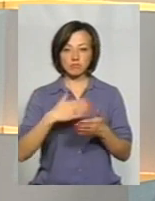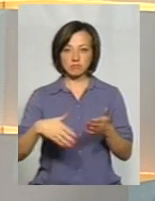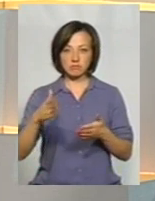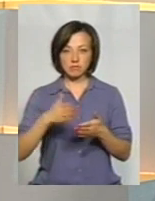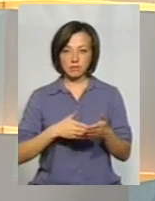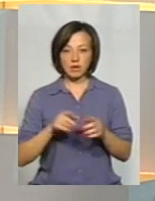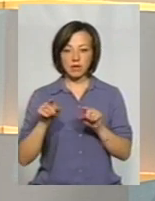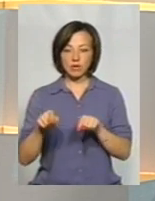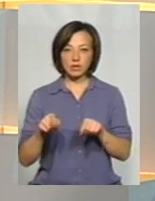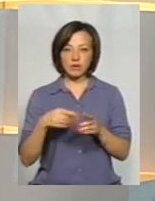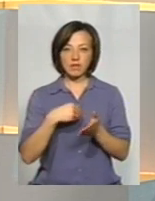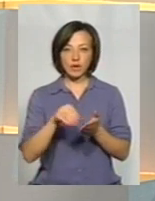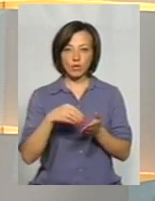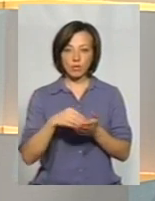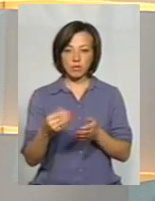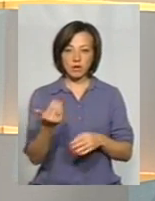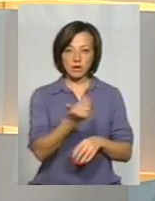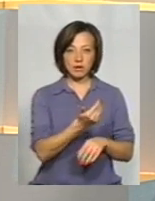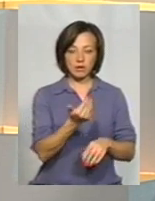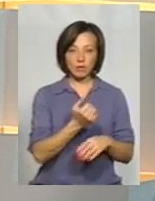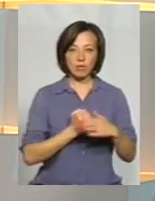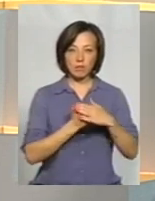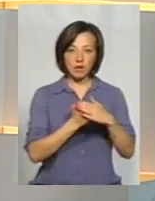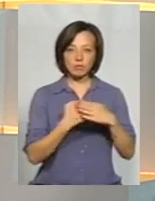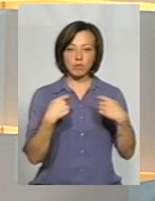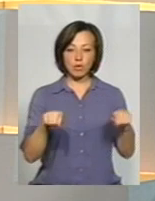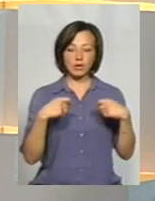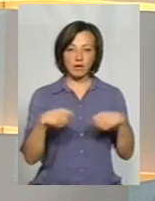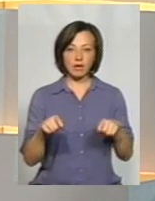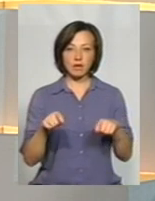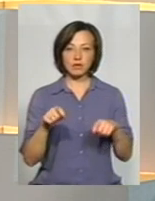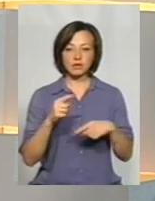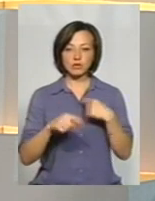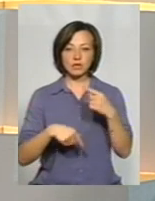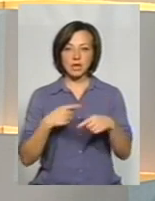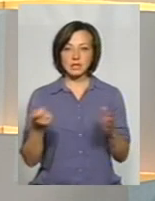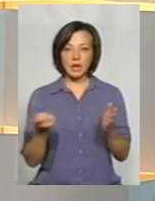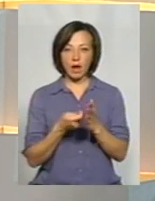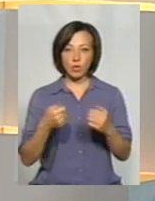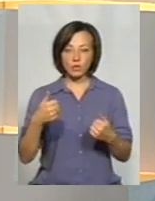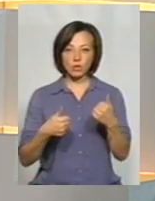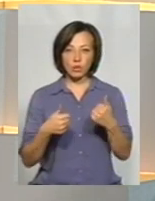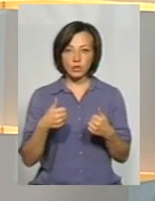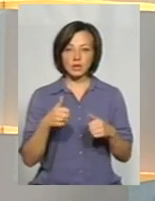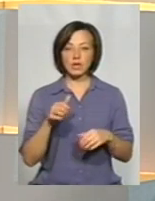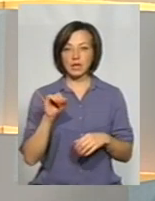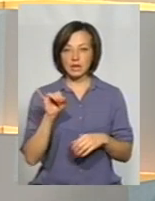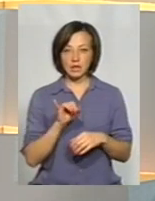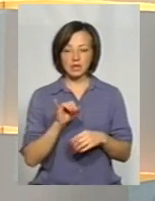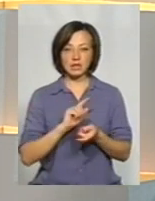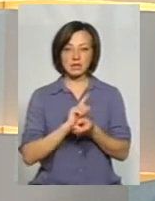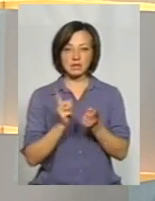саме викупили їхню базу, яка там продавалася через акціон, і стали